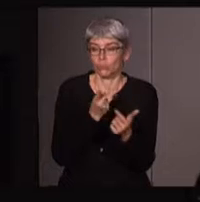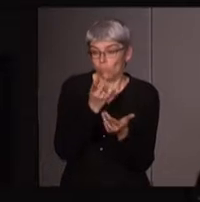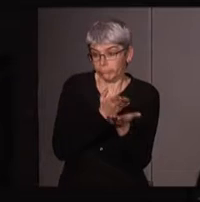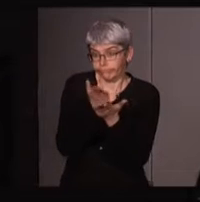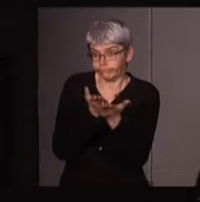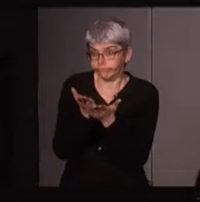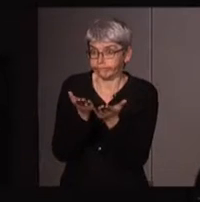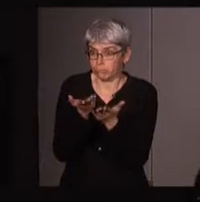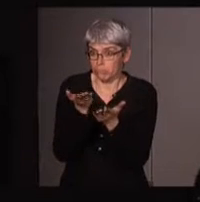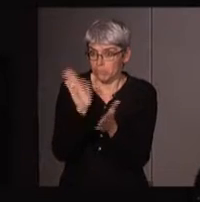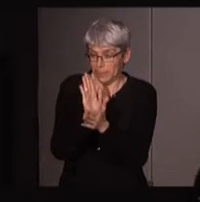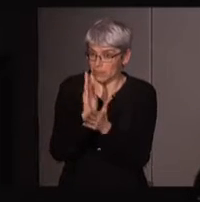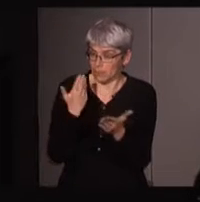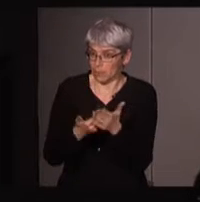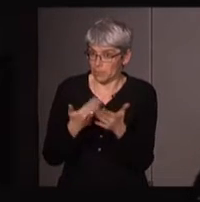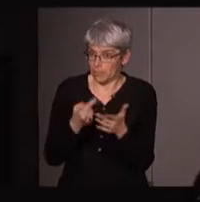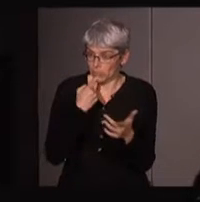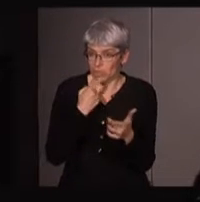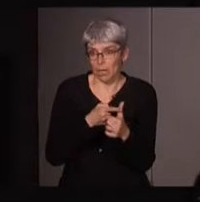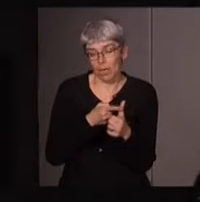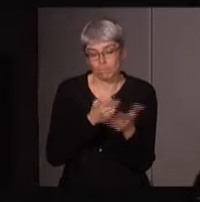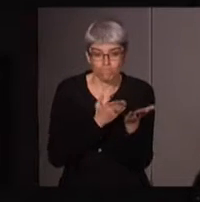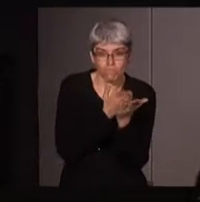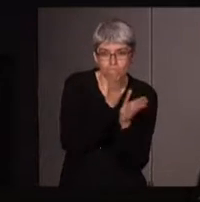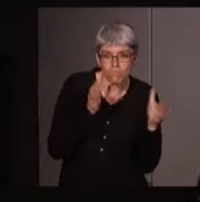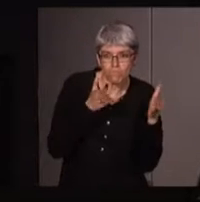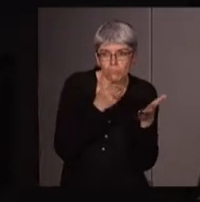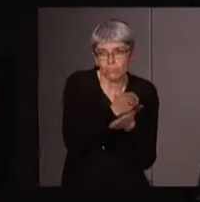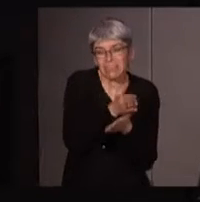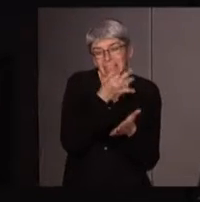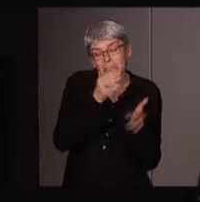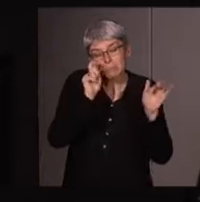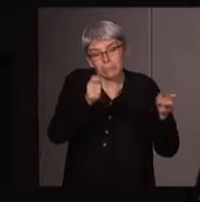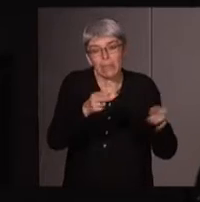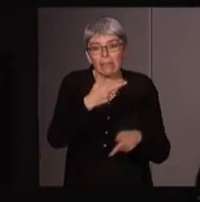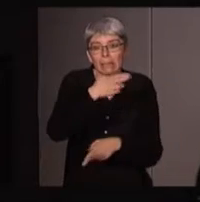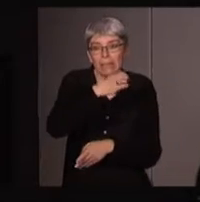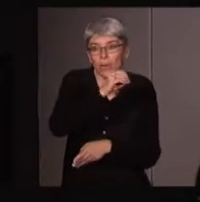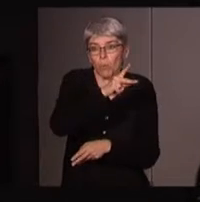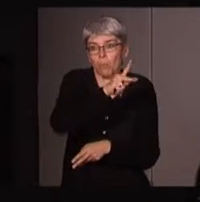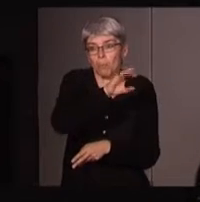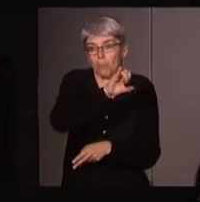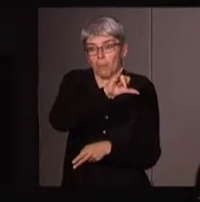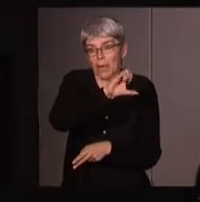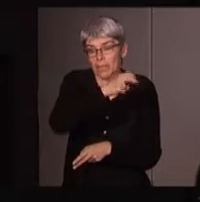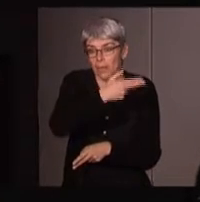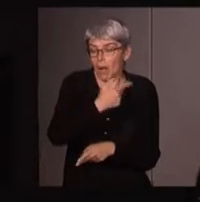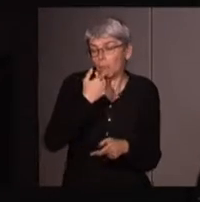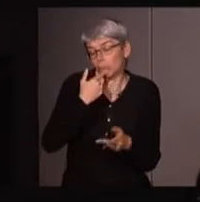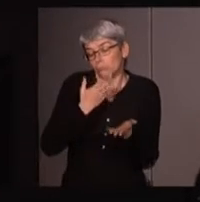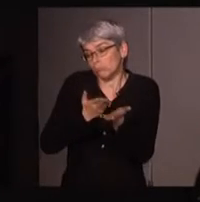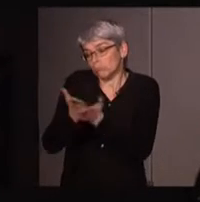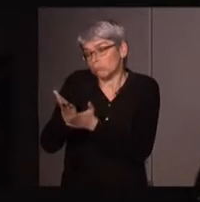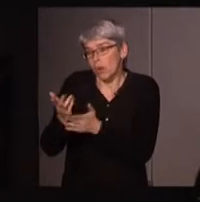et qu présente de cette façon-là, d'ailleurs, à savoir, on va dire, un courant que l'on va appeler, je vais revenir dessus, néo-païen, et puis un courant athée,